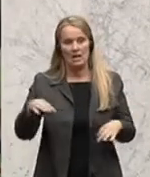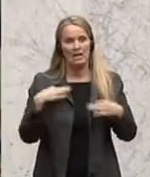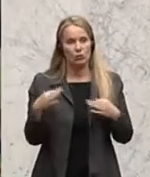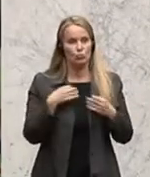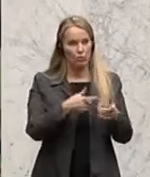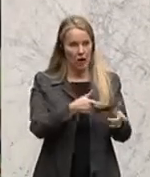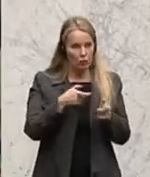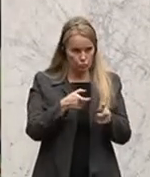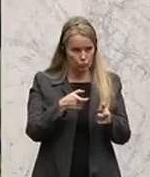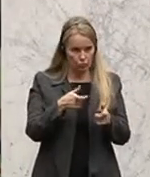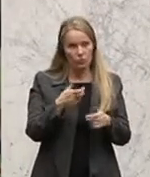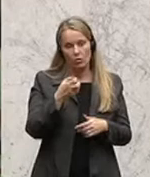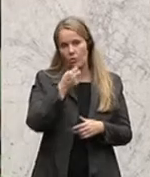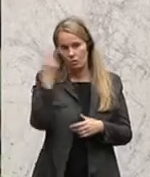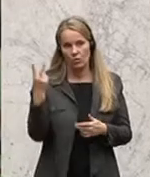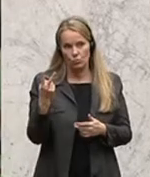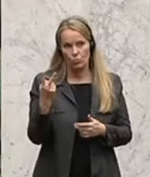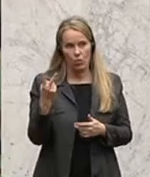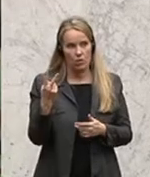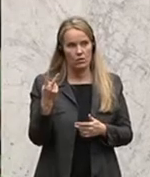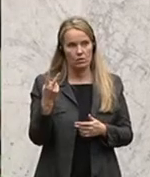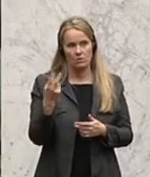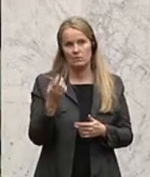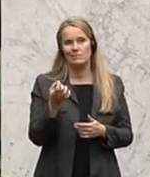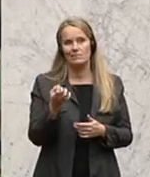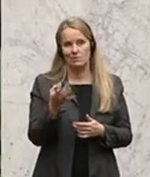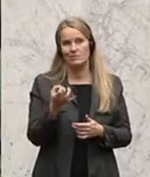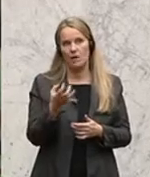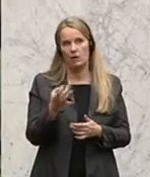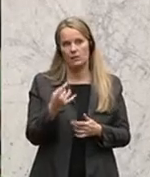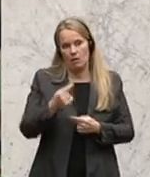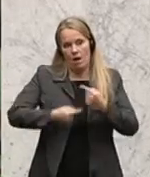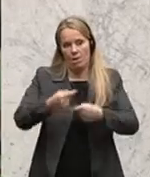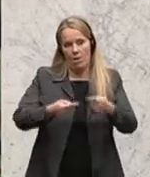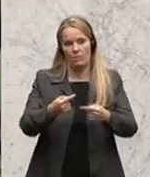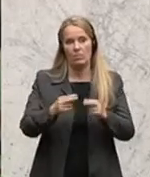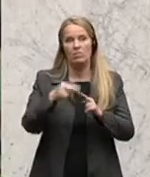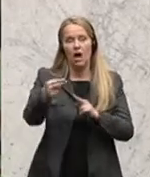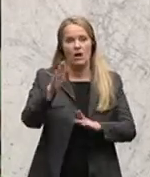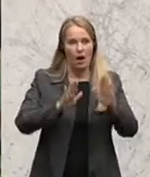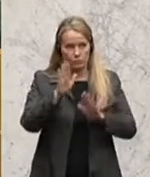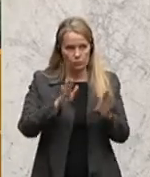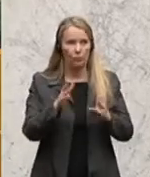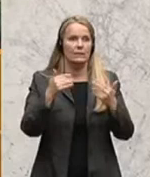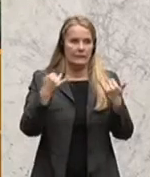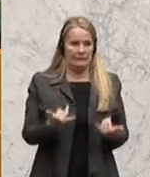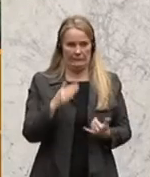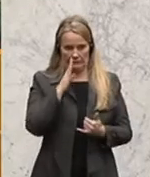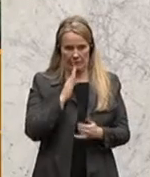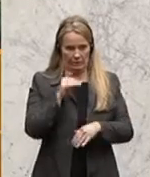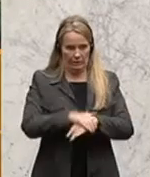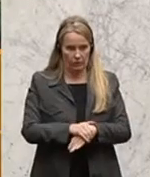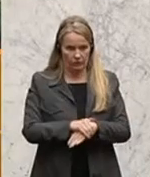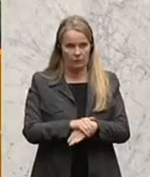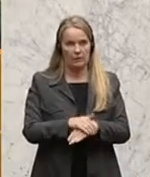zuweise, was natürlich eine selten vorkommende Vorgangsweise nach einer Abstimmung ist. Aber ich stelle jetzt gerade fest, und